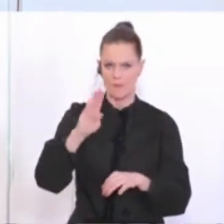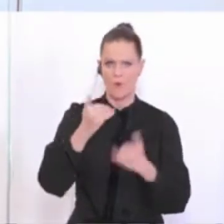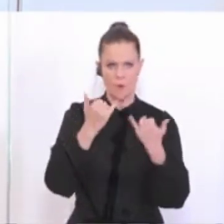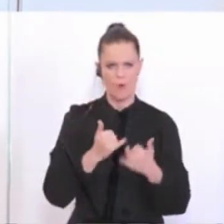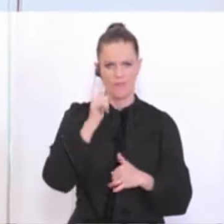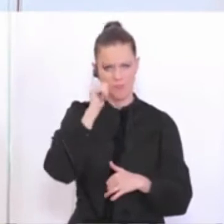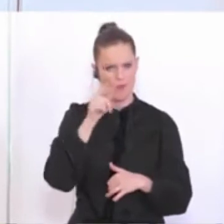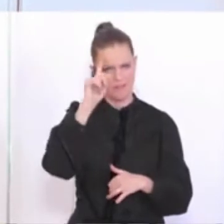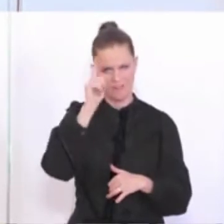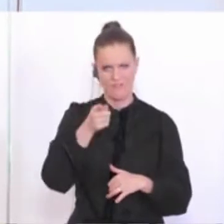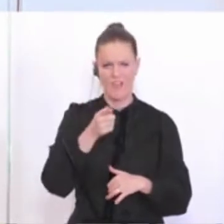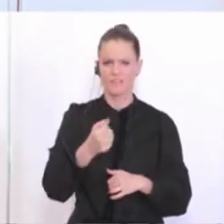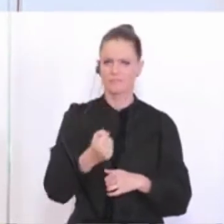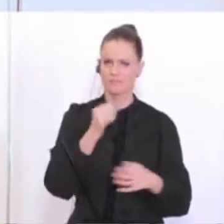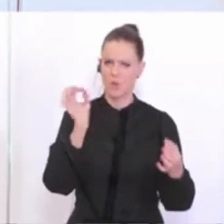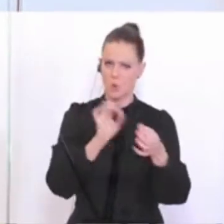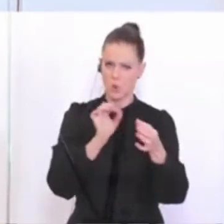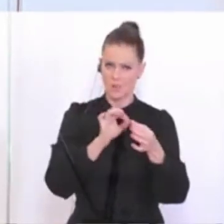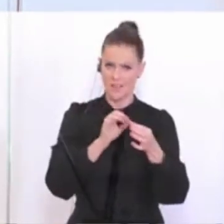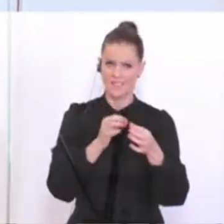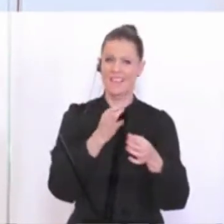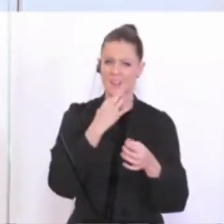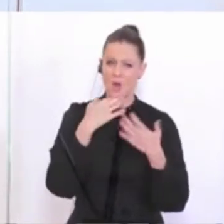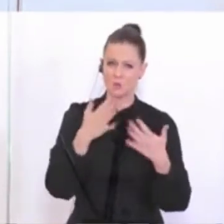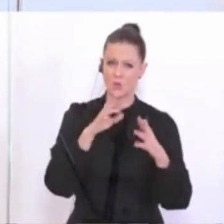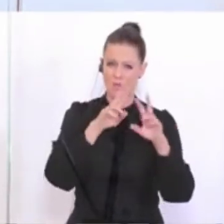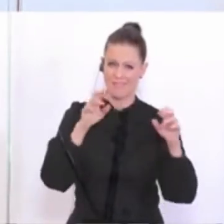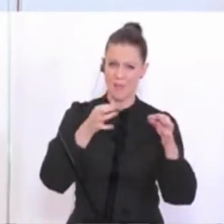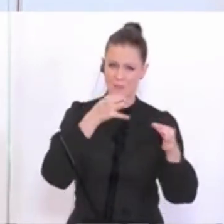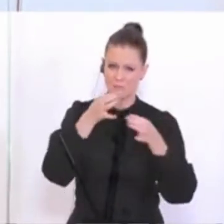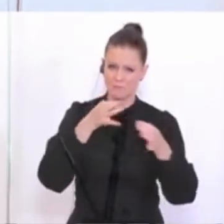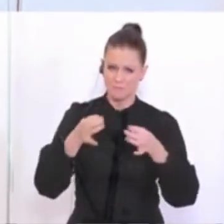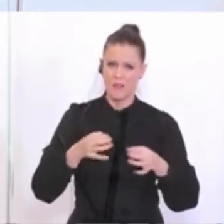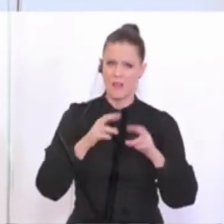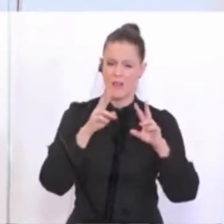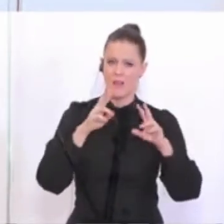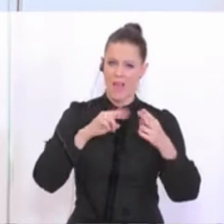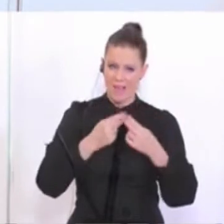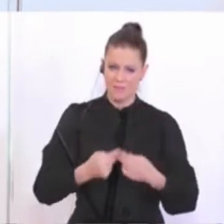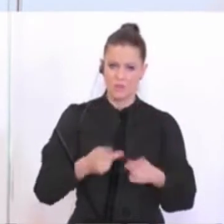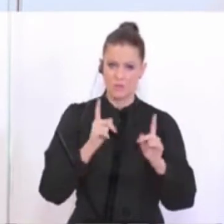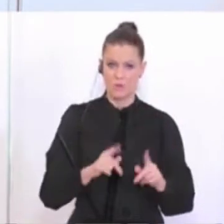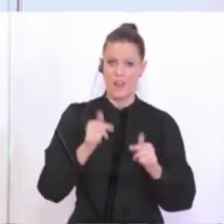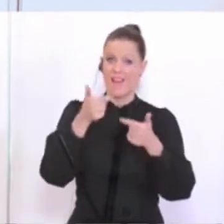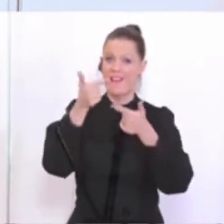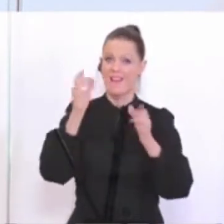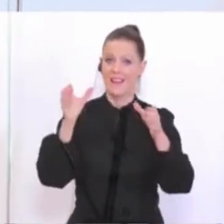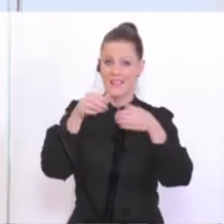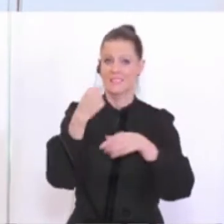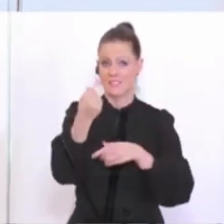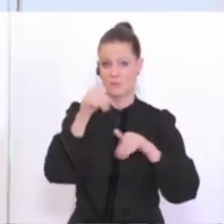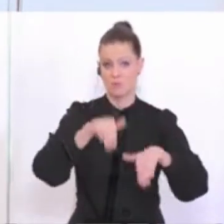wissen, besonders intensiv in Kontakt, genau zu diesen Fragen, muss die Liga das selber entscheiden,